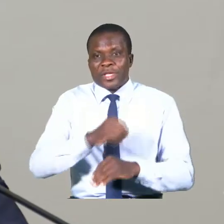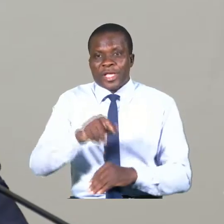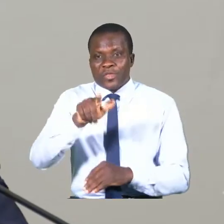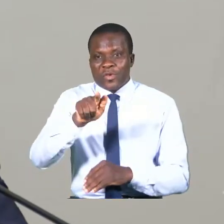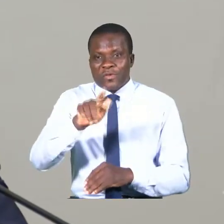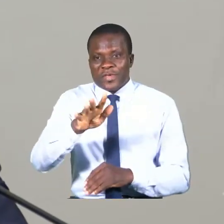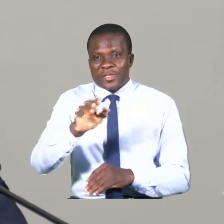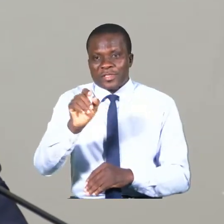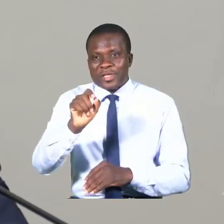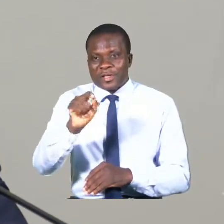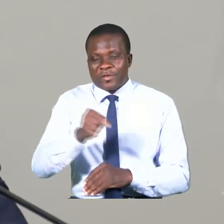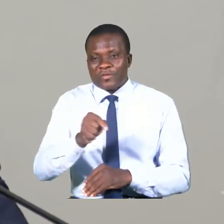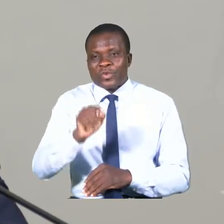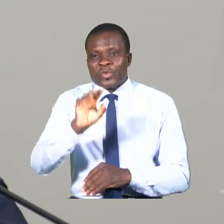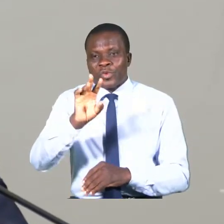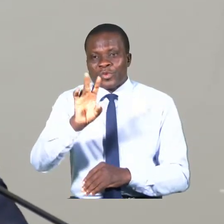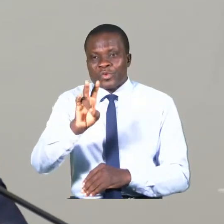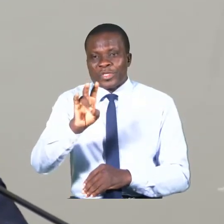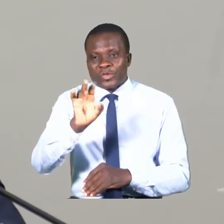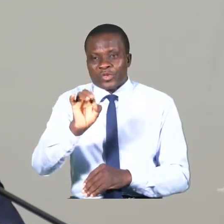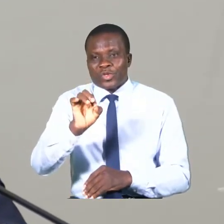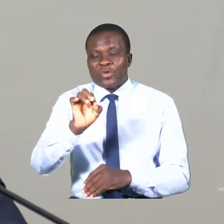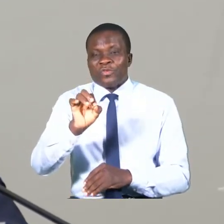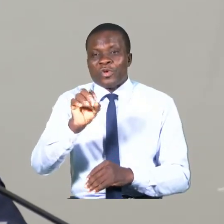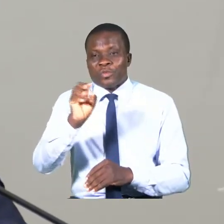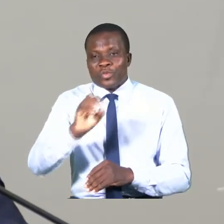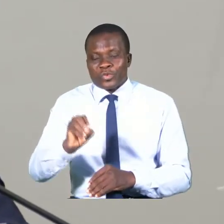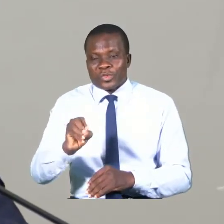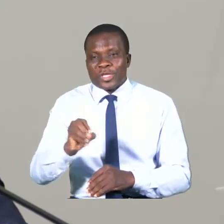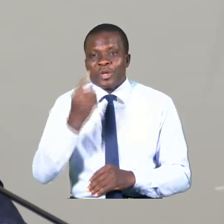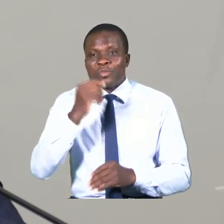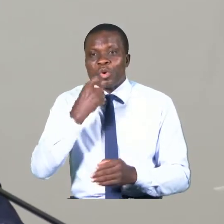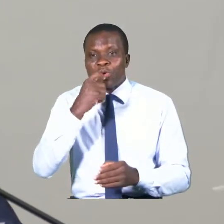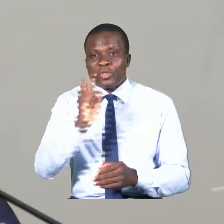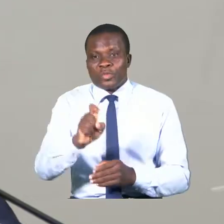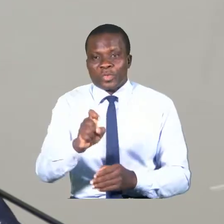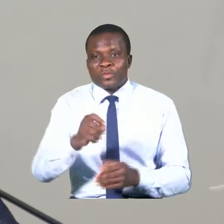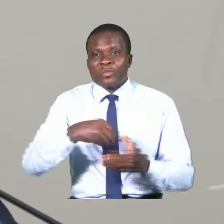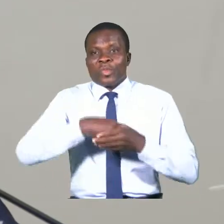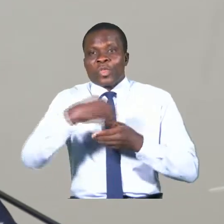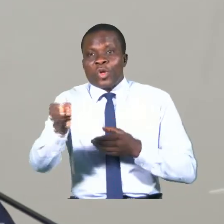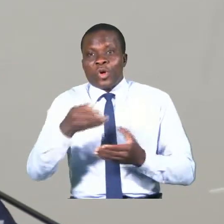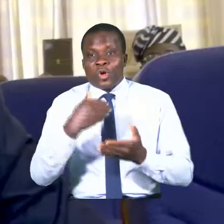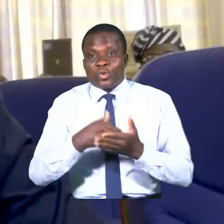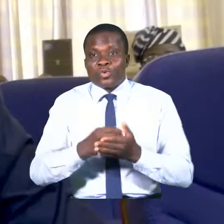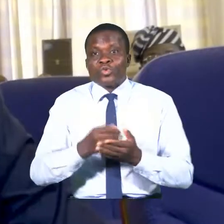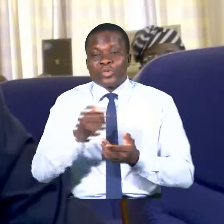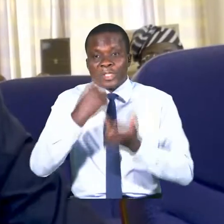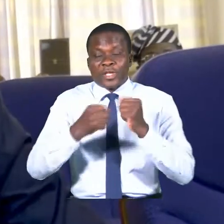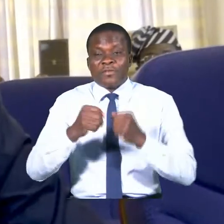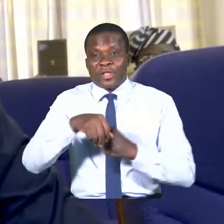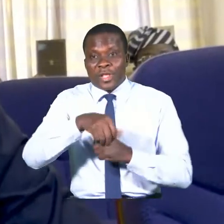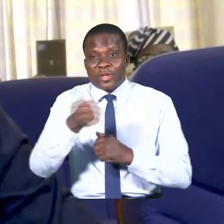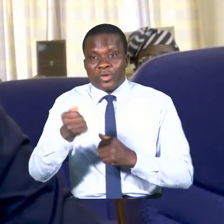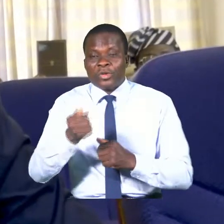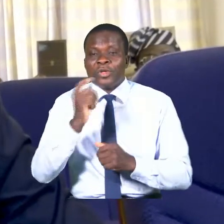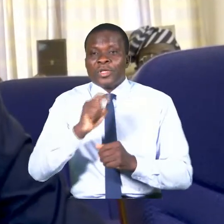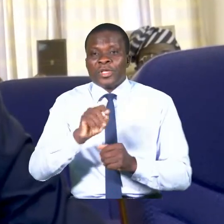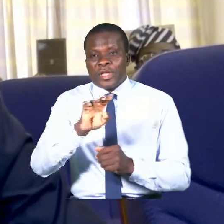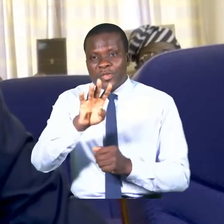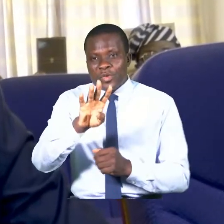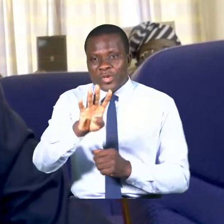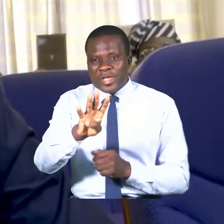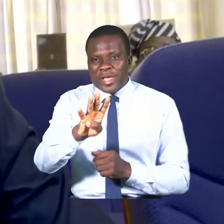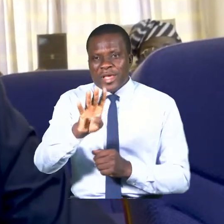,79% base ordonnancement. Hors ressources extérieures, il est de 48